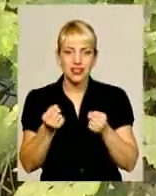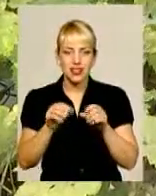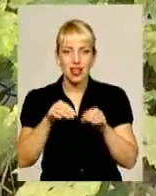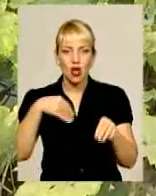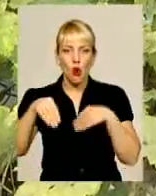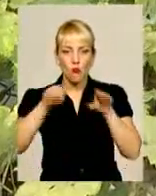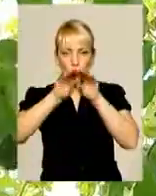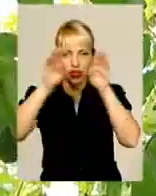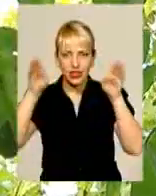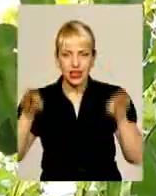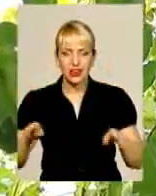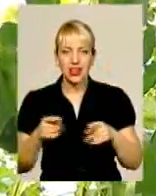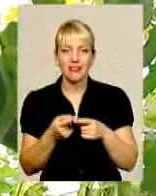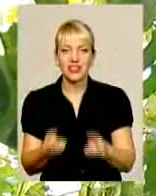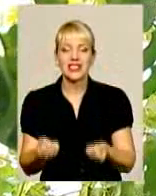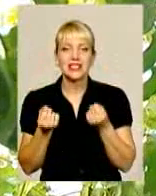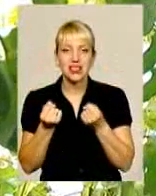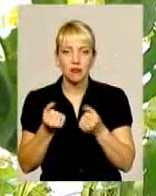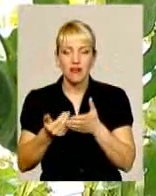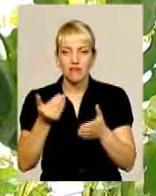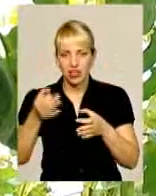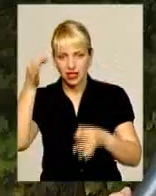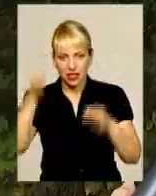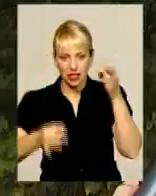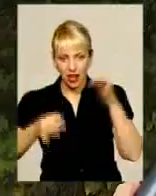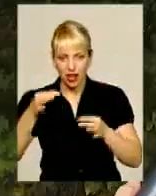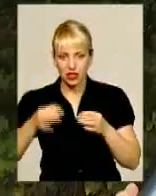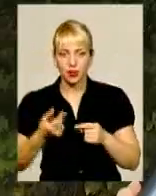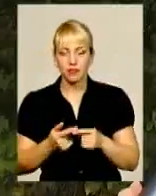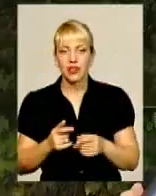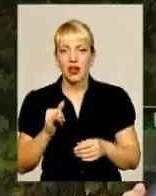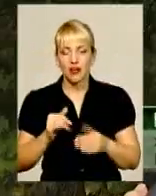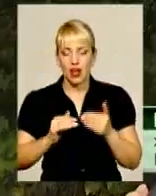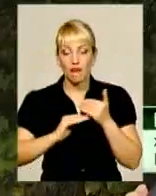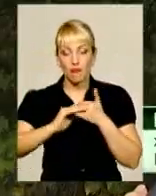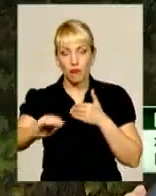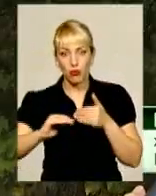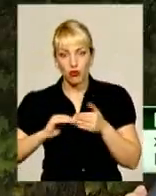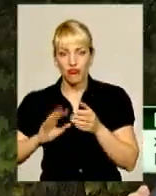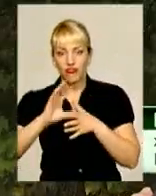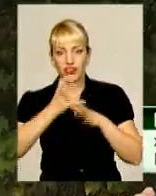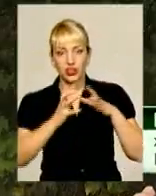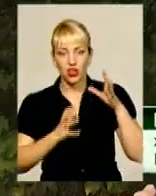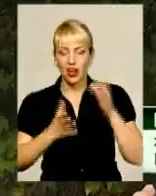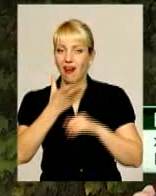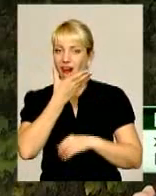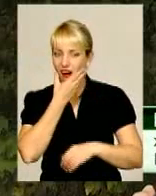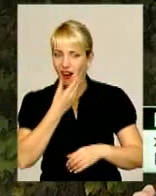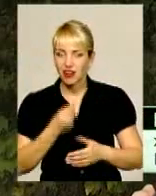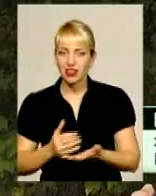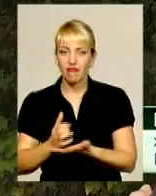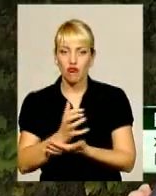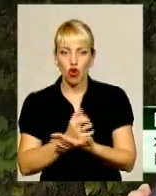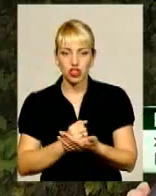убивчі опади. Крім того, теплиця дає іще деякі переваги. В відкритому ґрунті у нас виноград гарний, врожай,